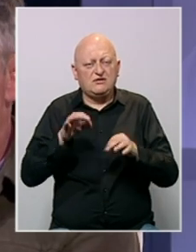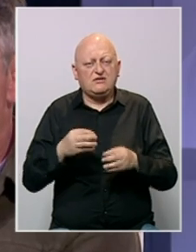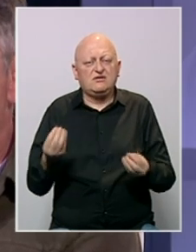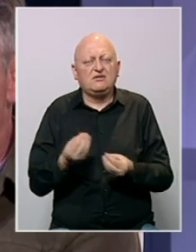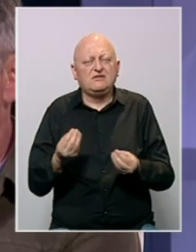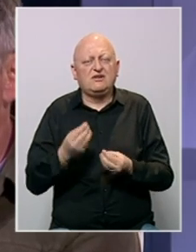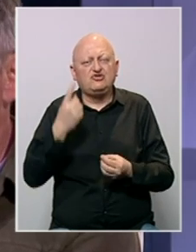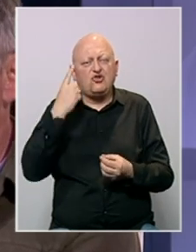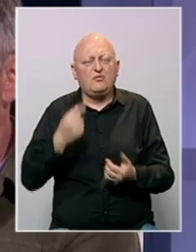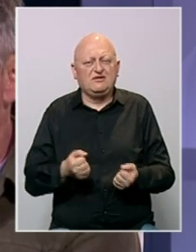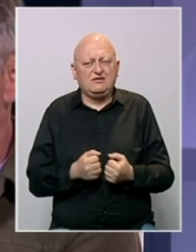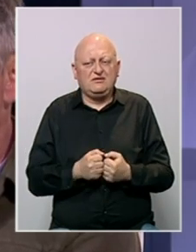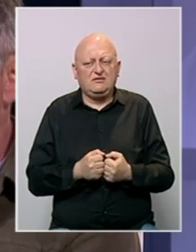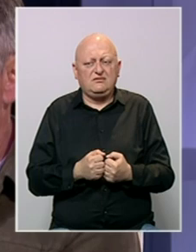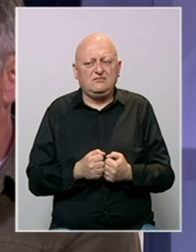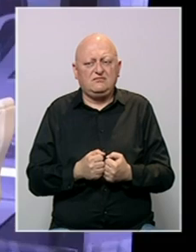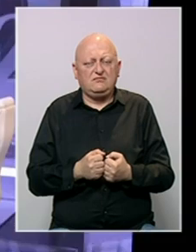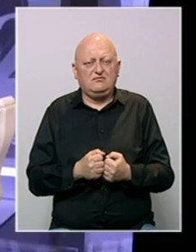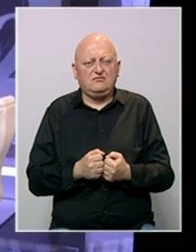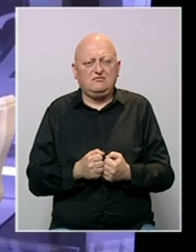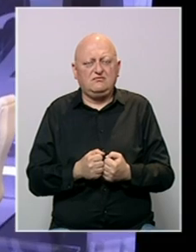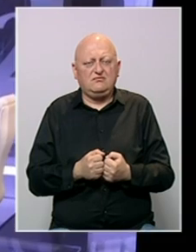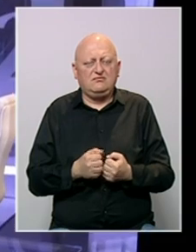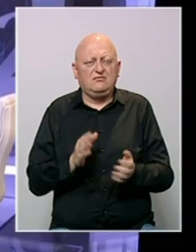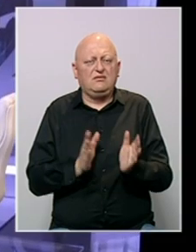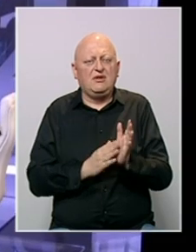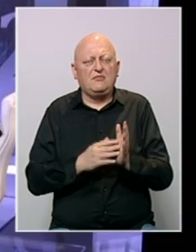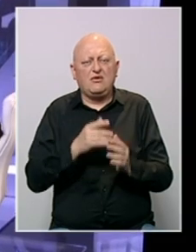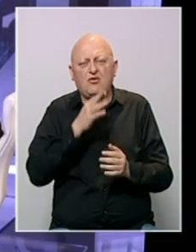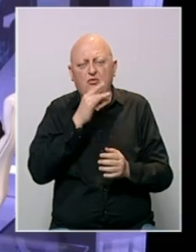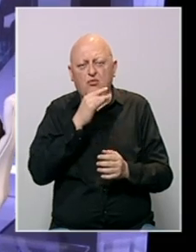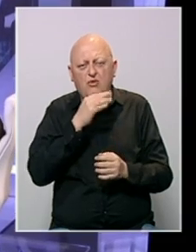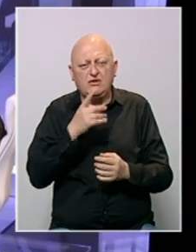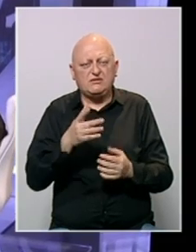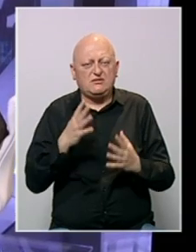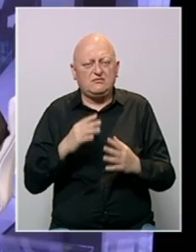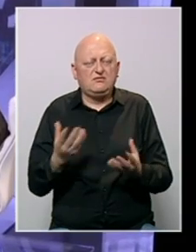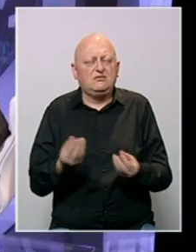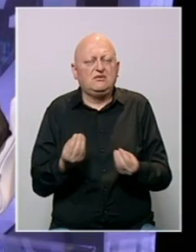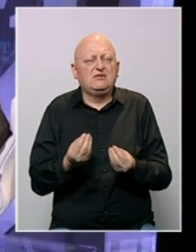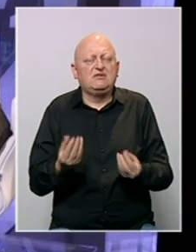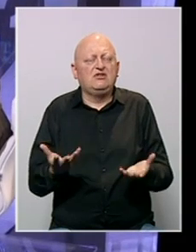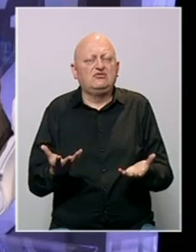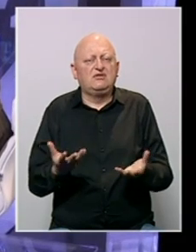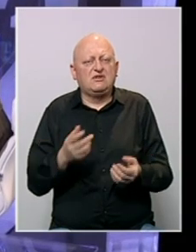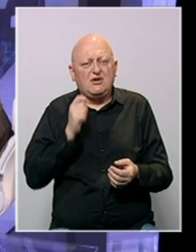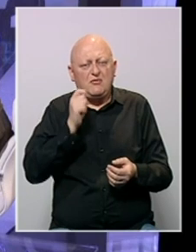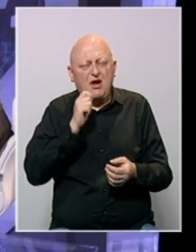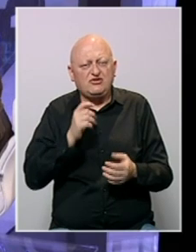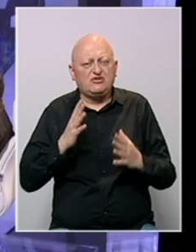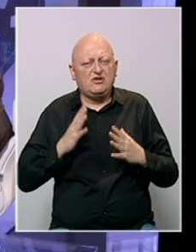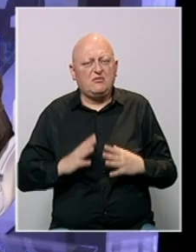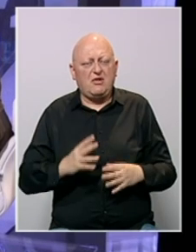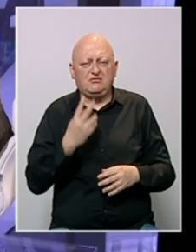Zašto mislite da bi, na primjer Bugarska mirno stajala tu? Zašto mislite da bi Mađarska